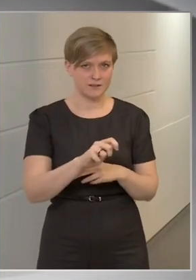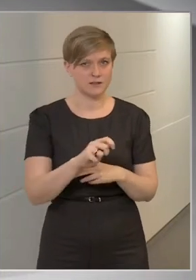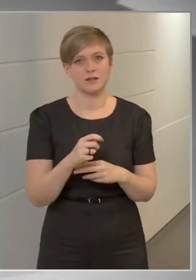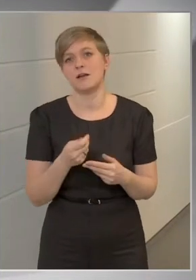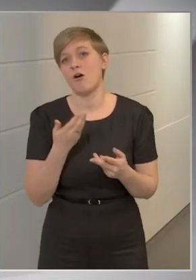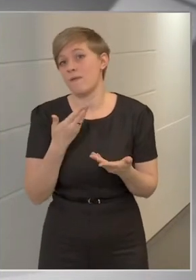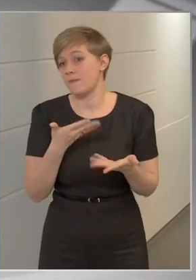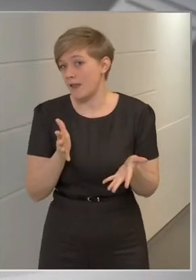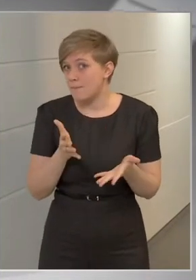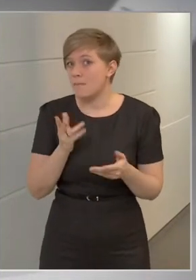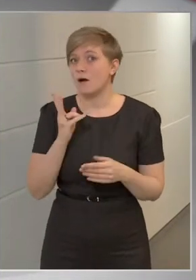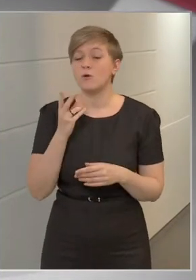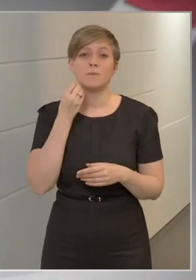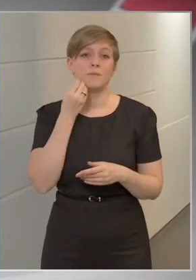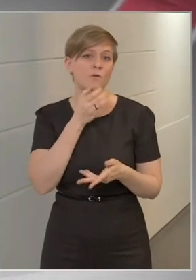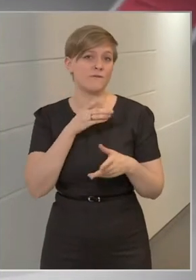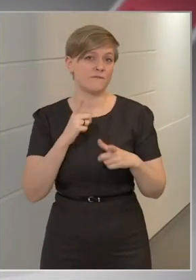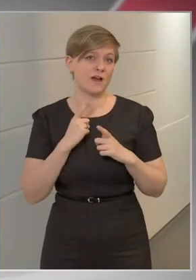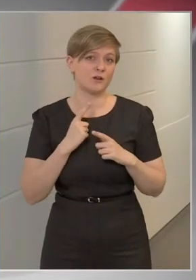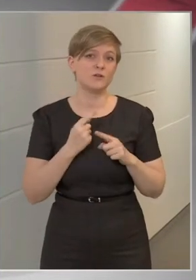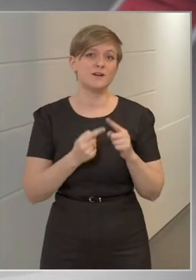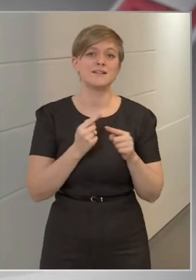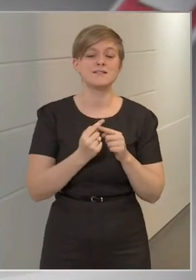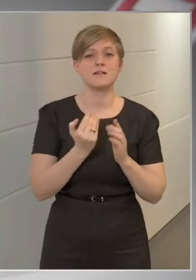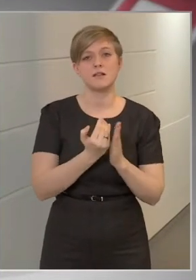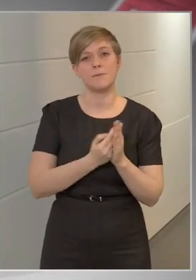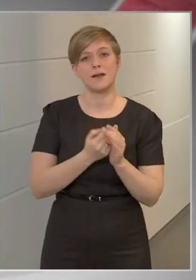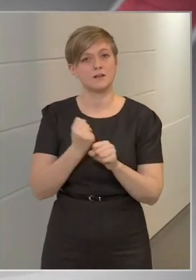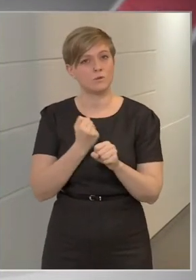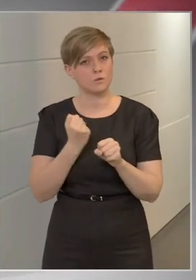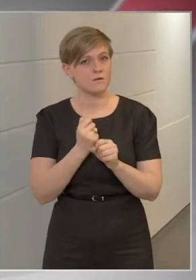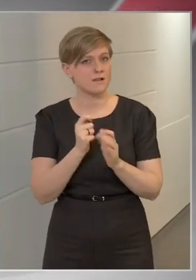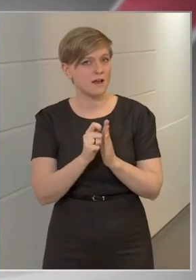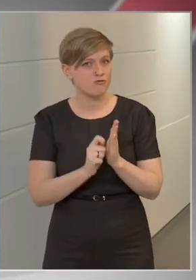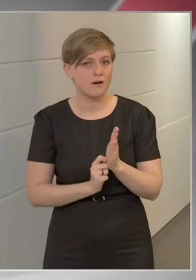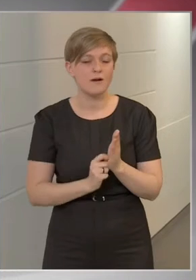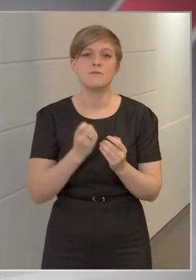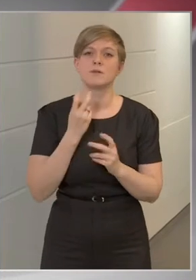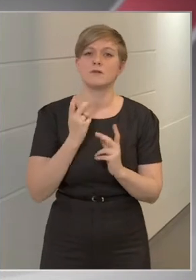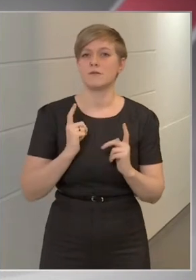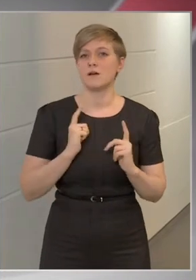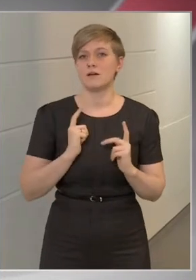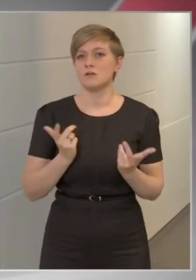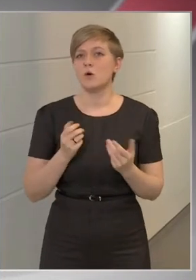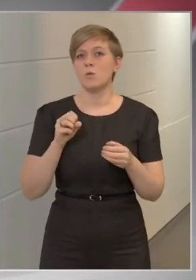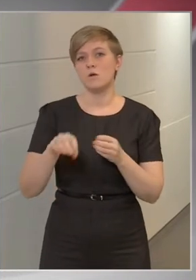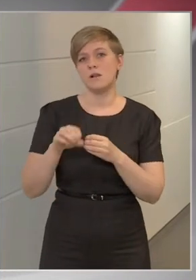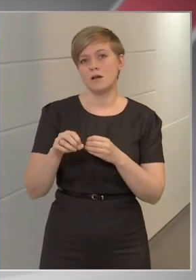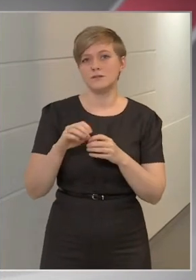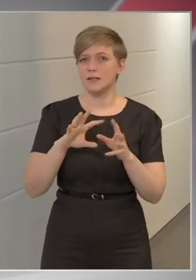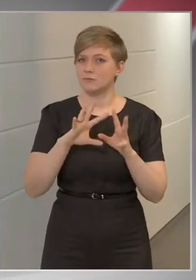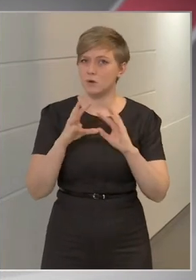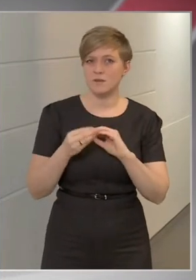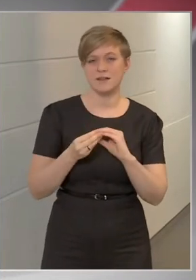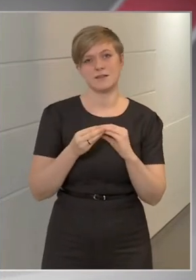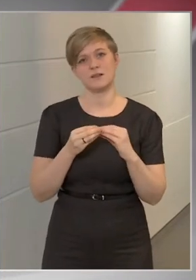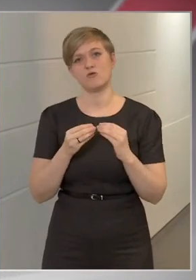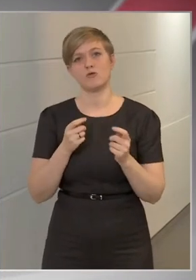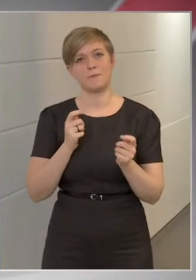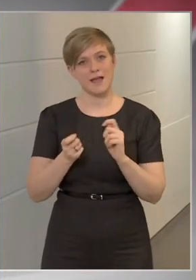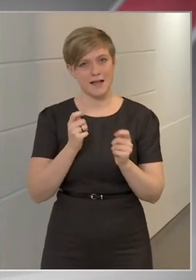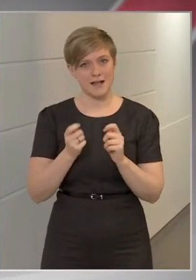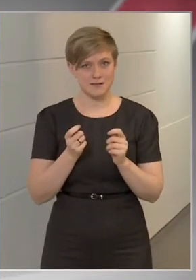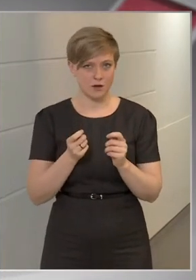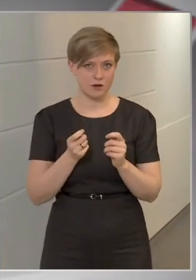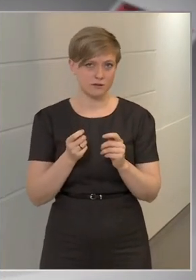Hogyha nem, akkor mikor várható a részletszabályok kidolgozása, illetve mikor várható a hulladékkoncessziós pályázat kiírása